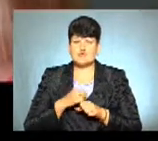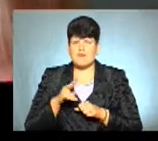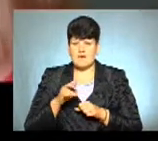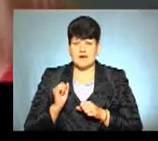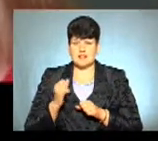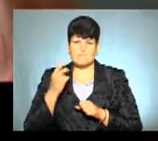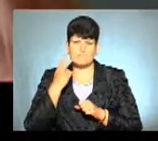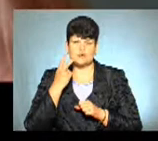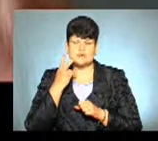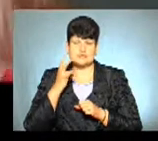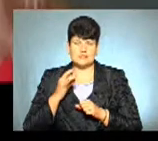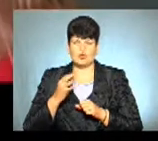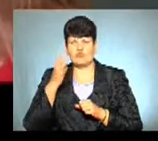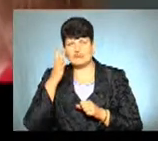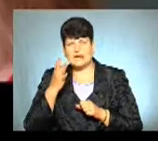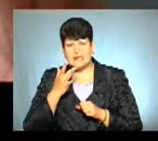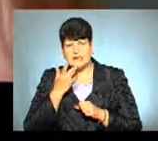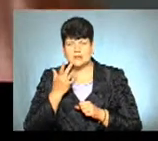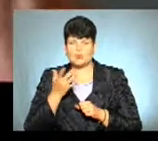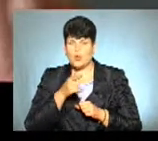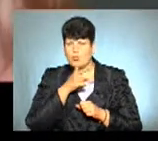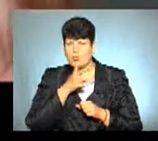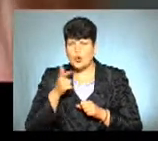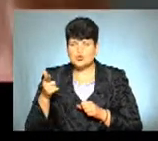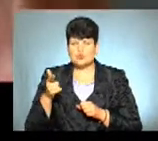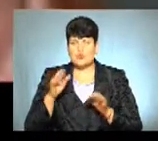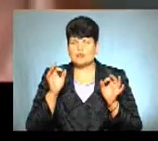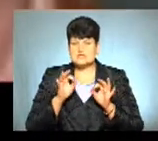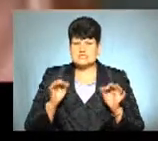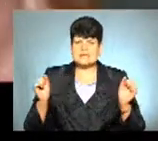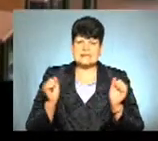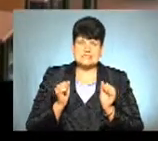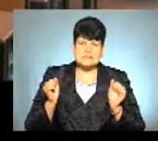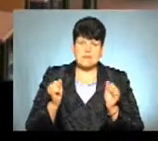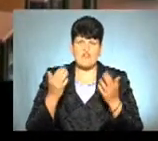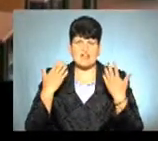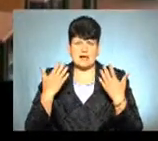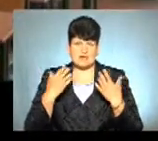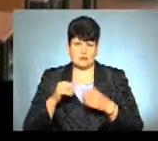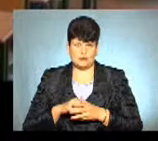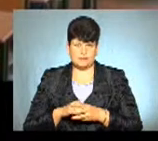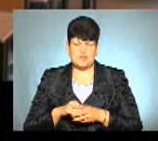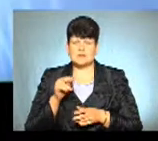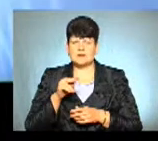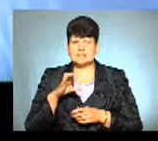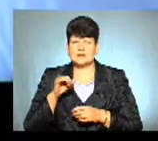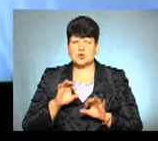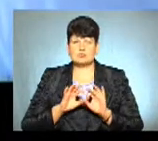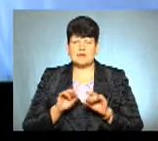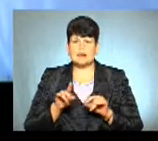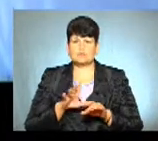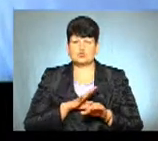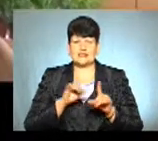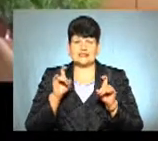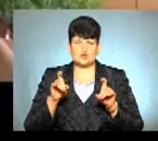постійно, влітку, протягом осінніх, зимових канікул. Павло Семчичина розповідає, як відбувалося